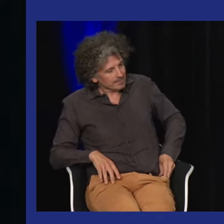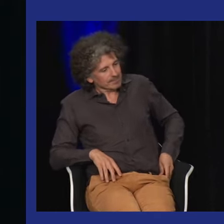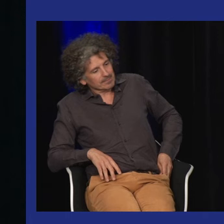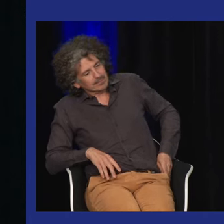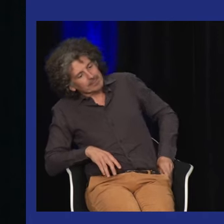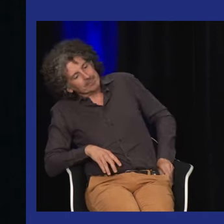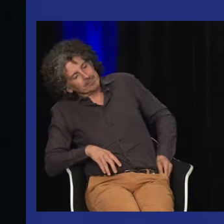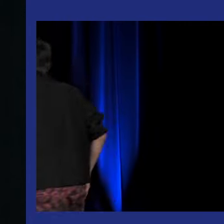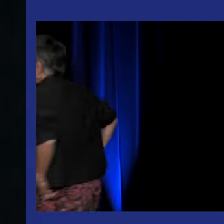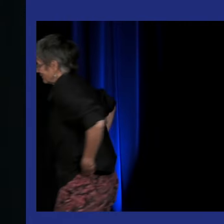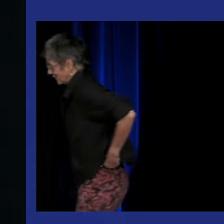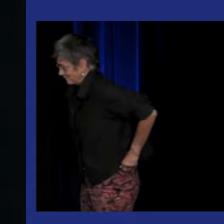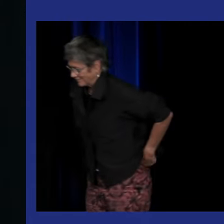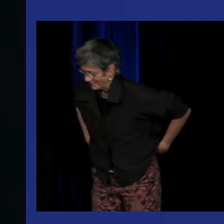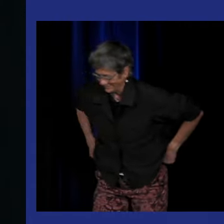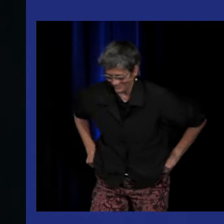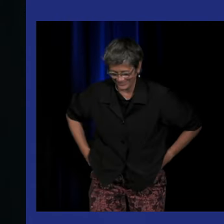c'est sportif